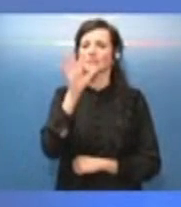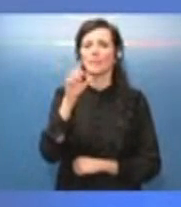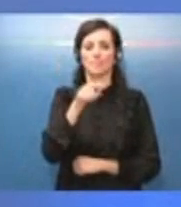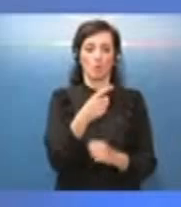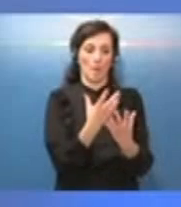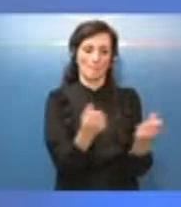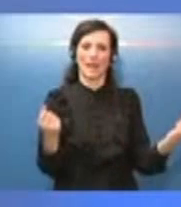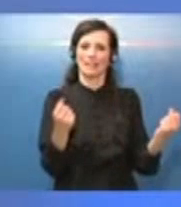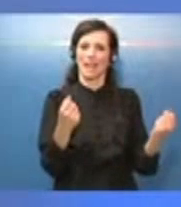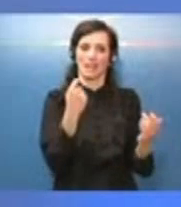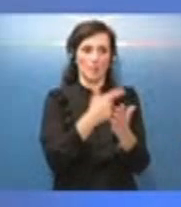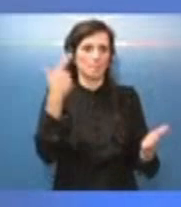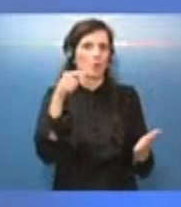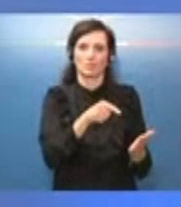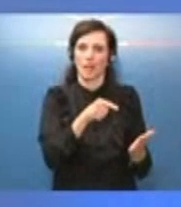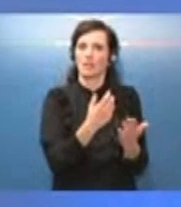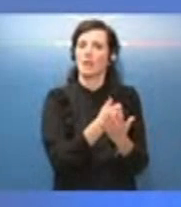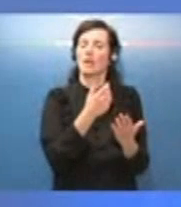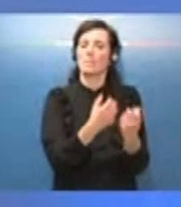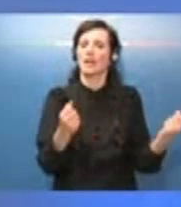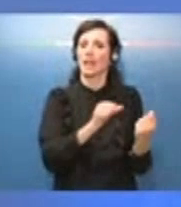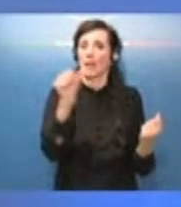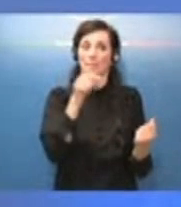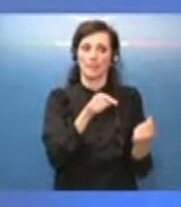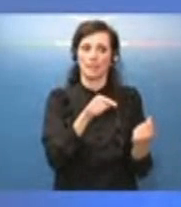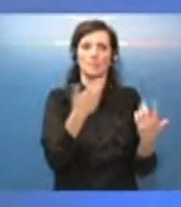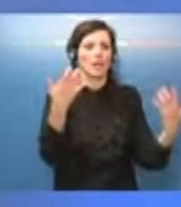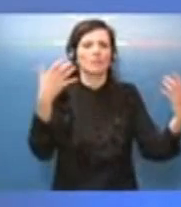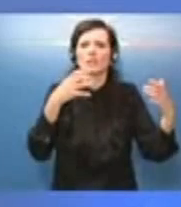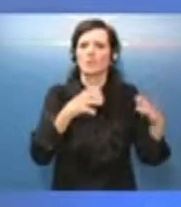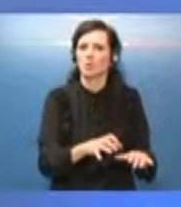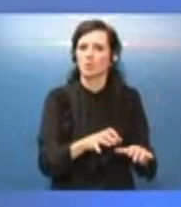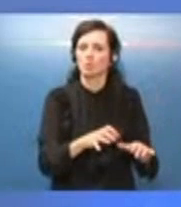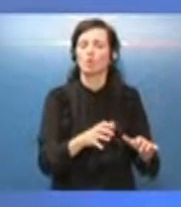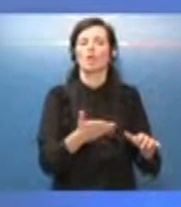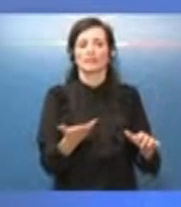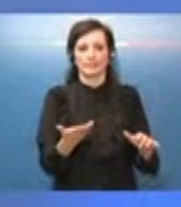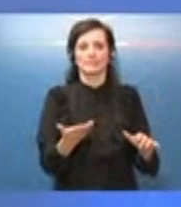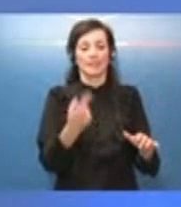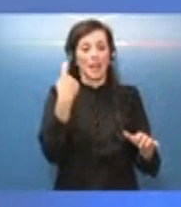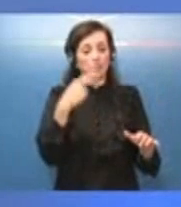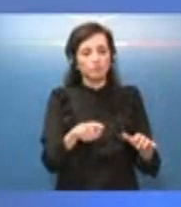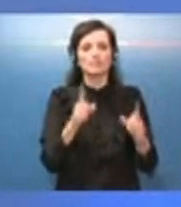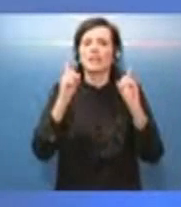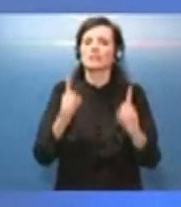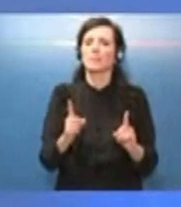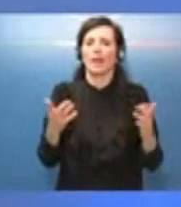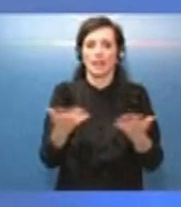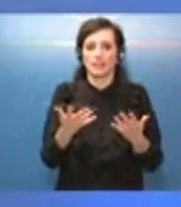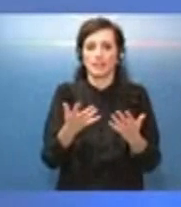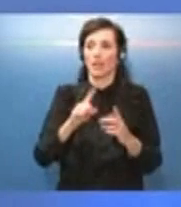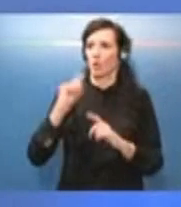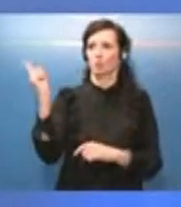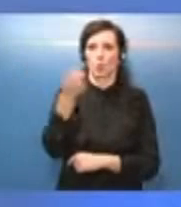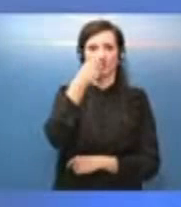di alcuni materiali fondamentali, questo dipende dal fatto che tutti i Paesi sono, attenuata se la